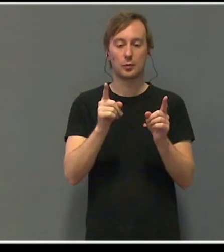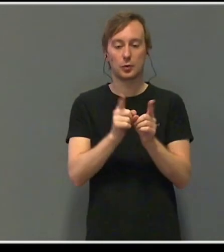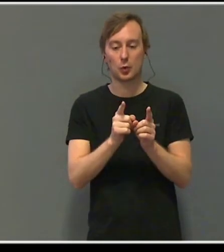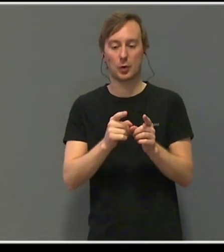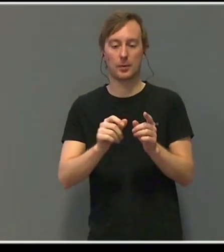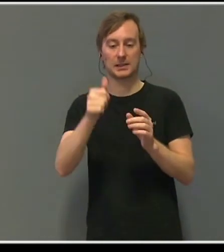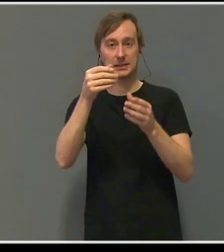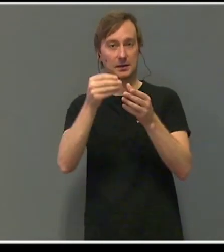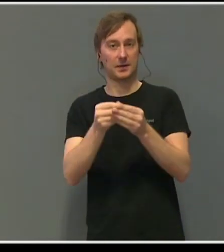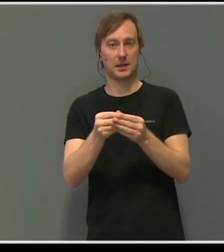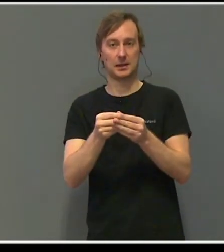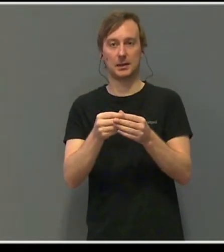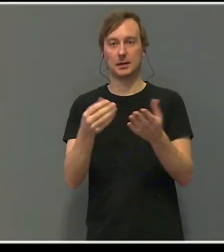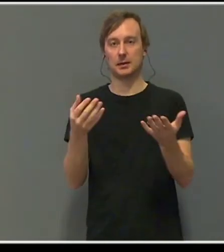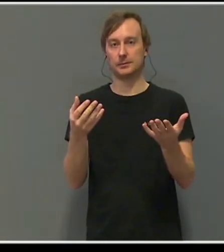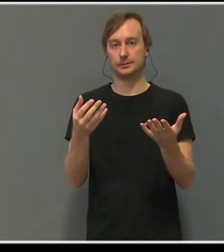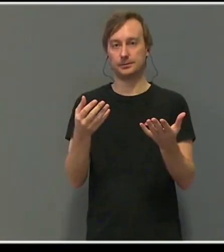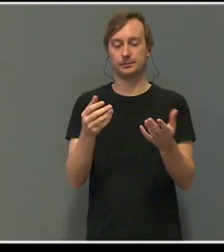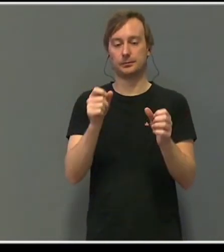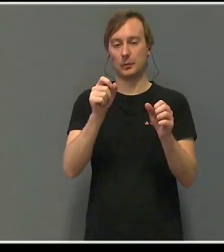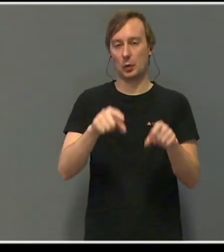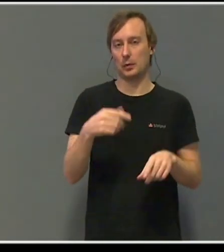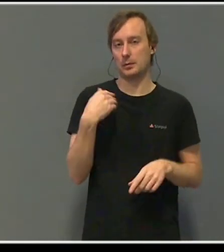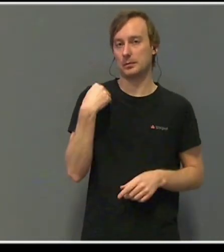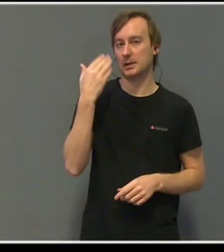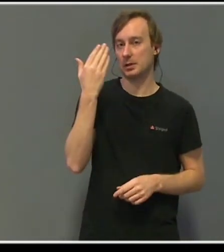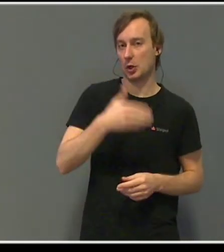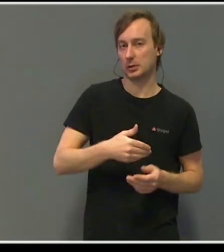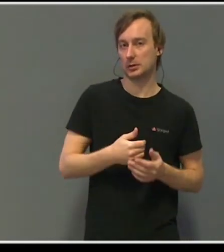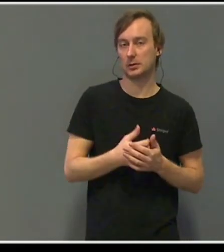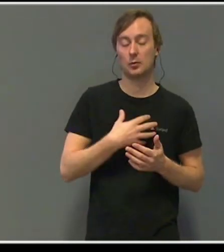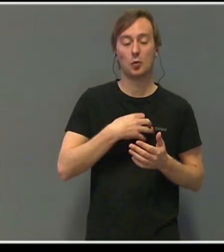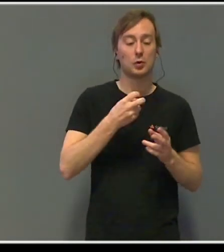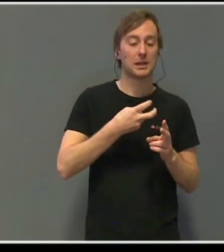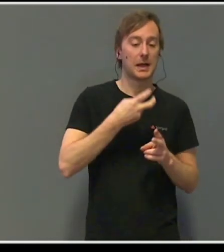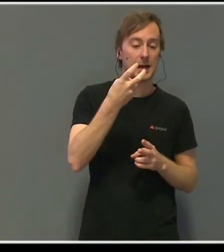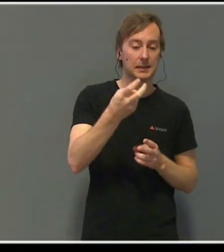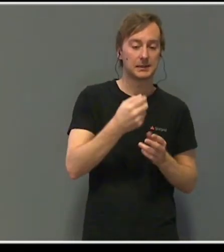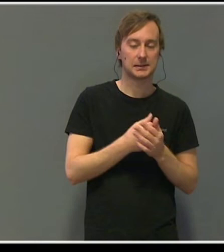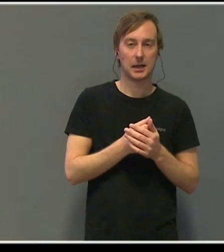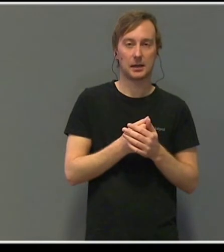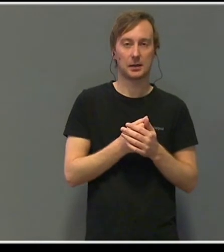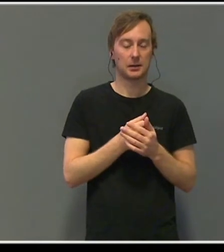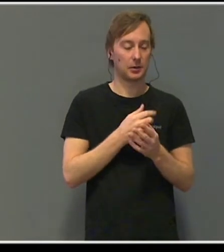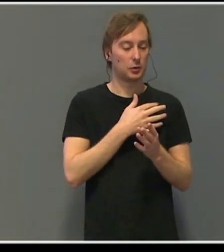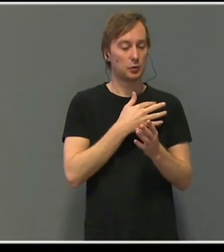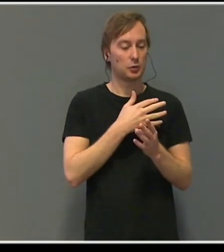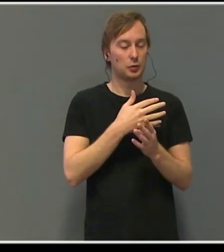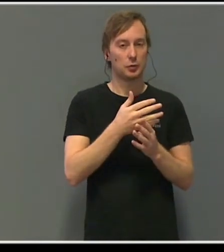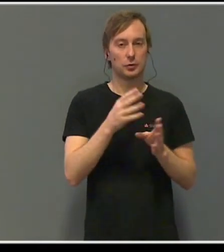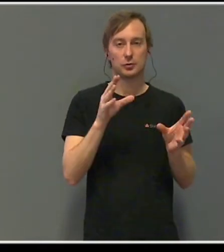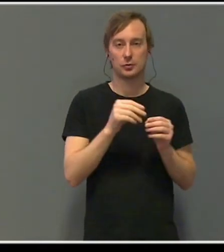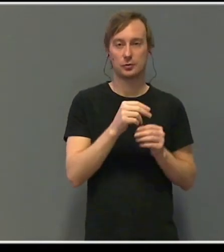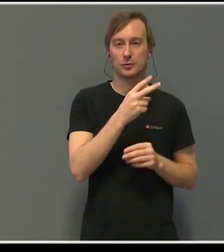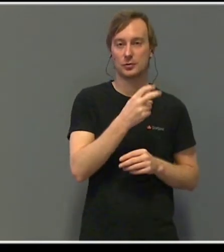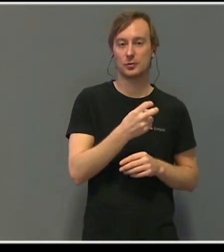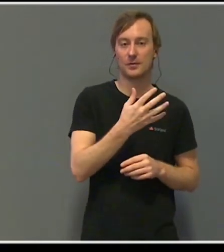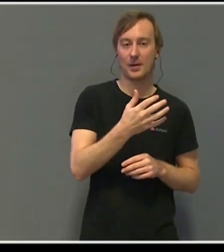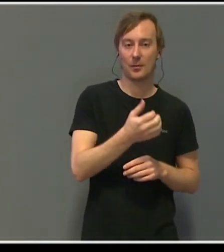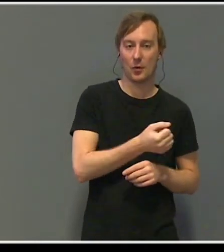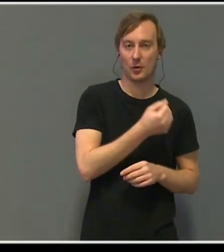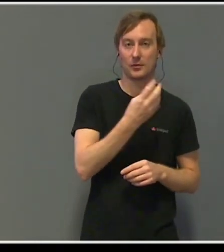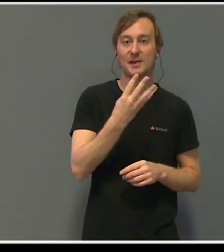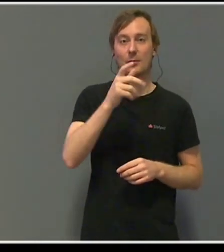oss i natt. En modig reise er kommet til en slutt. En reise som varte nøyaktig i 25 år, fire måneder og 15 dager.